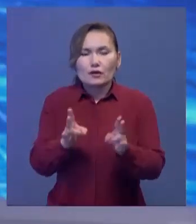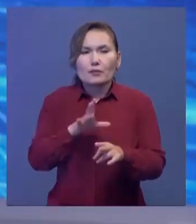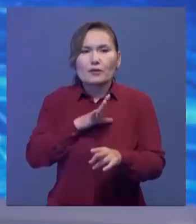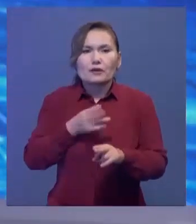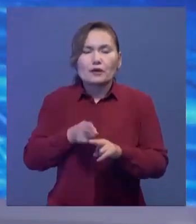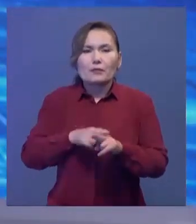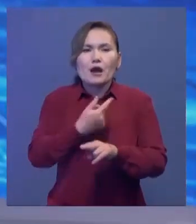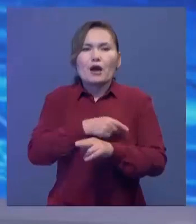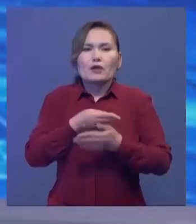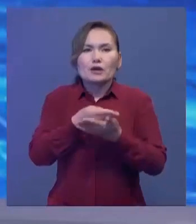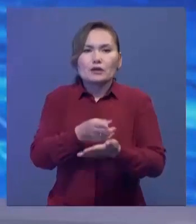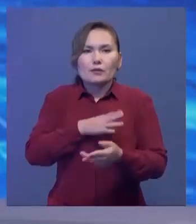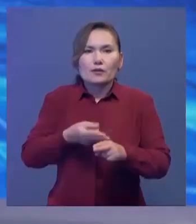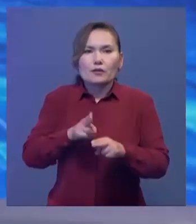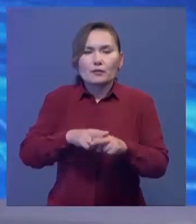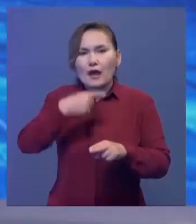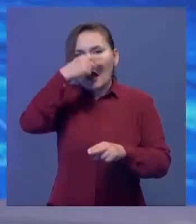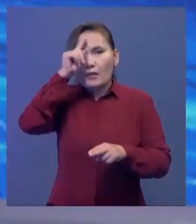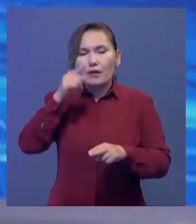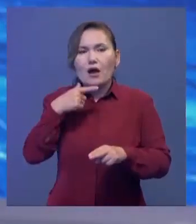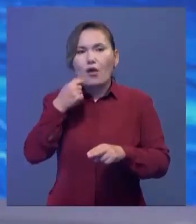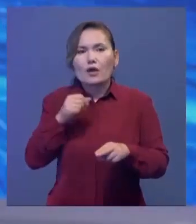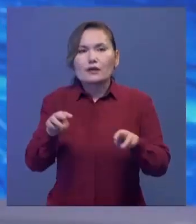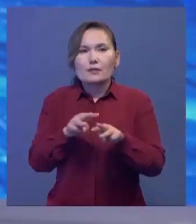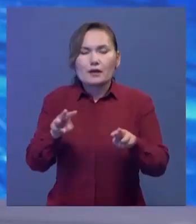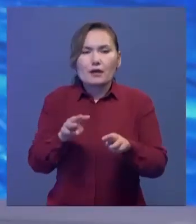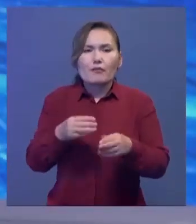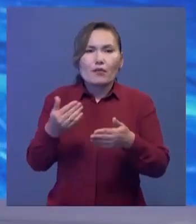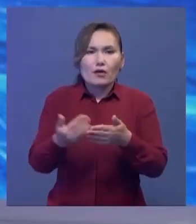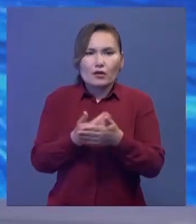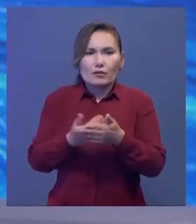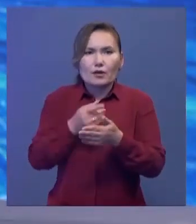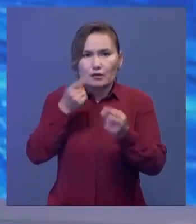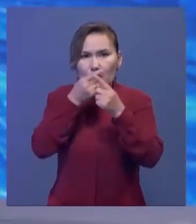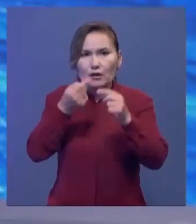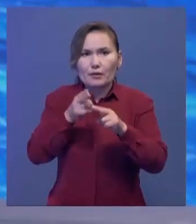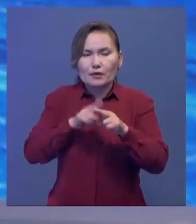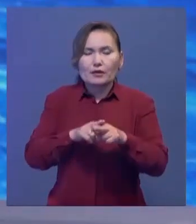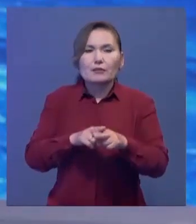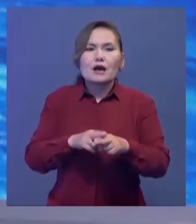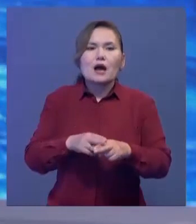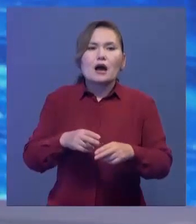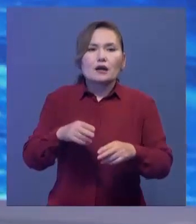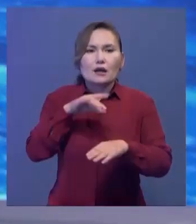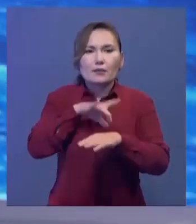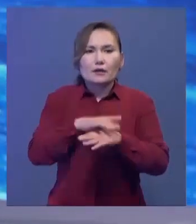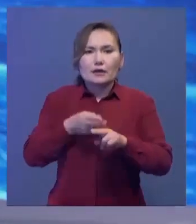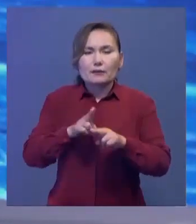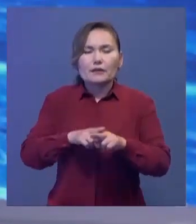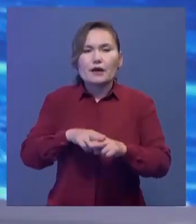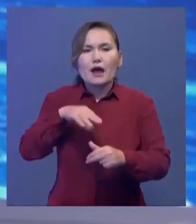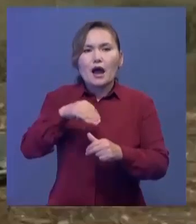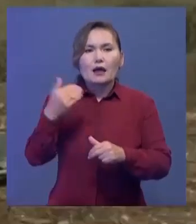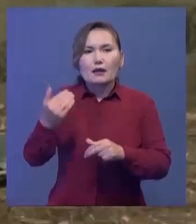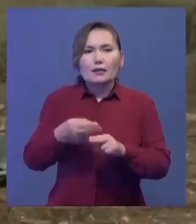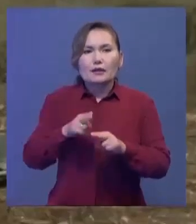Қазір ол Аруханада ажатыр екен. Бұл тұралы Азербайжан Құрғаныс Министерлігінің баспасөз қызмет қабарлайды. Аталған ведімсі ба келтірген мәліметке сайкез Армян